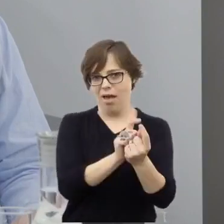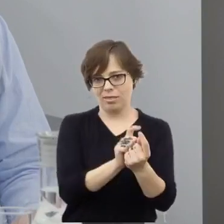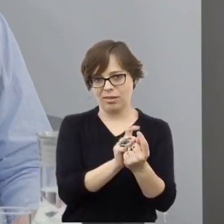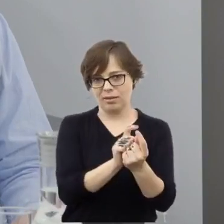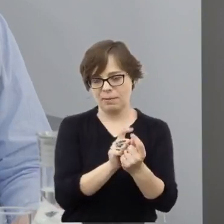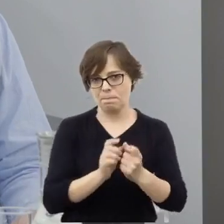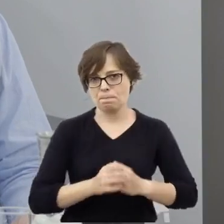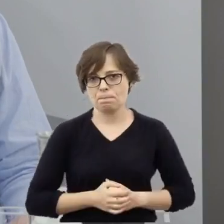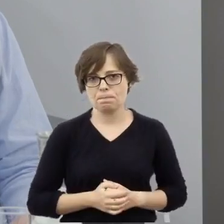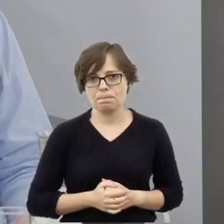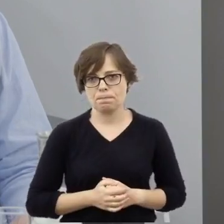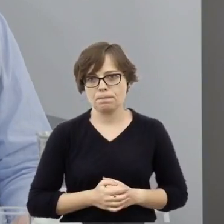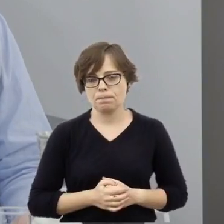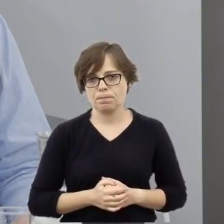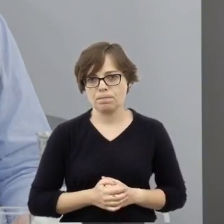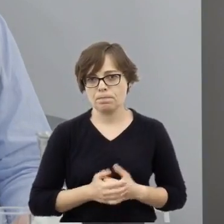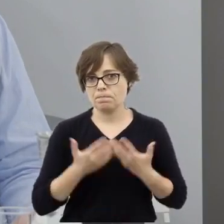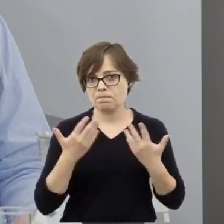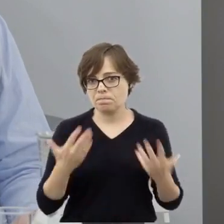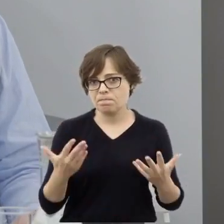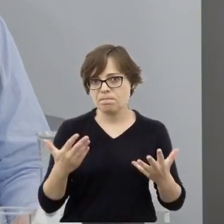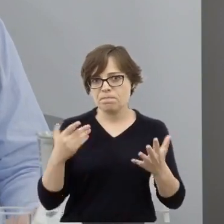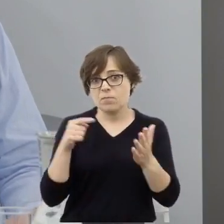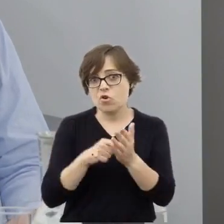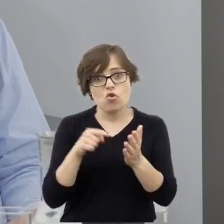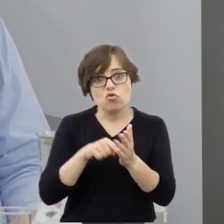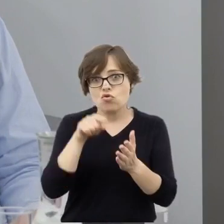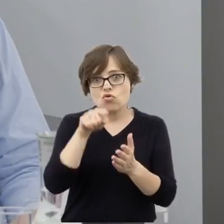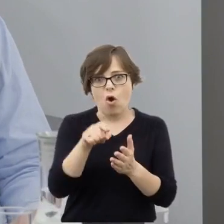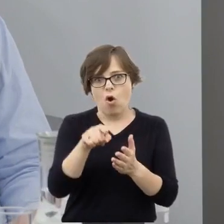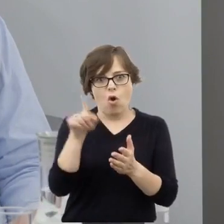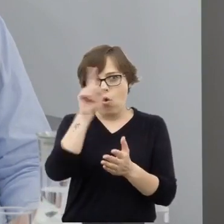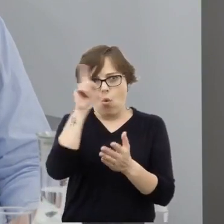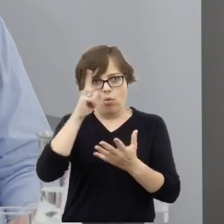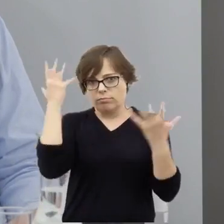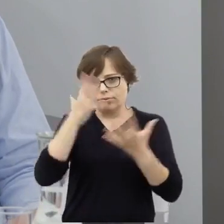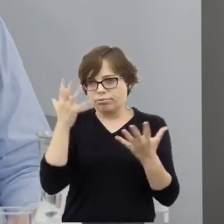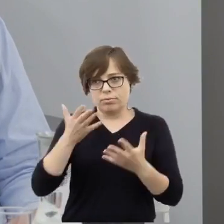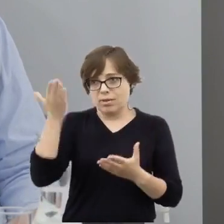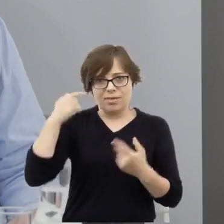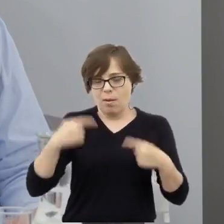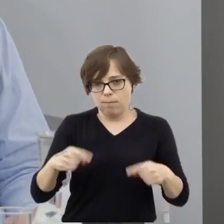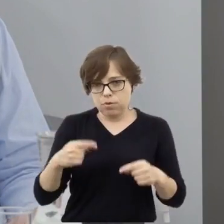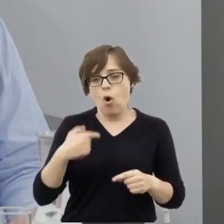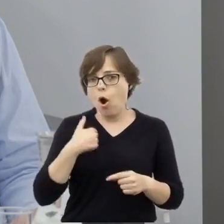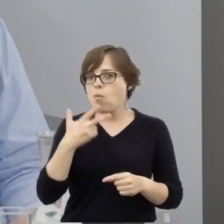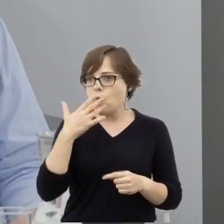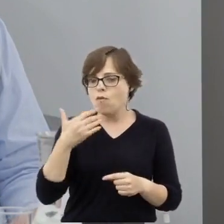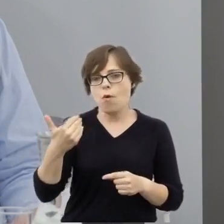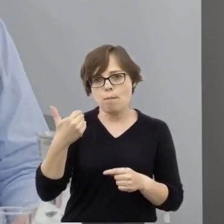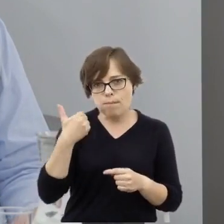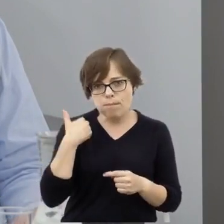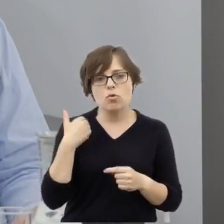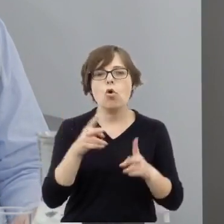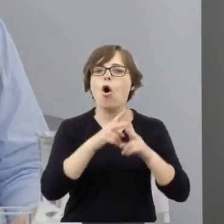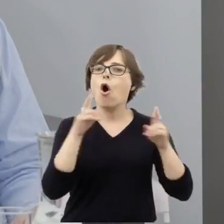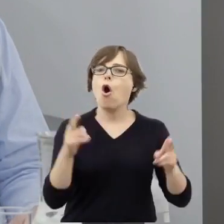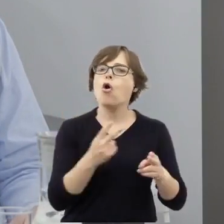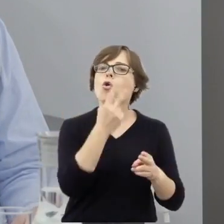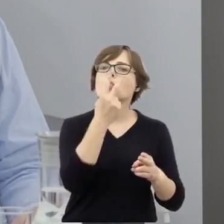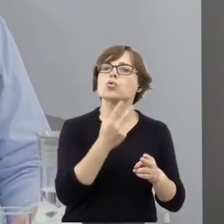i czegoś takiego absolutnie nie było. Wspominałem o tych falach pogromowych w okresie II